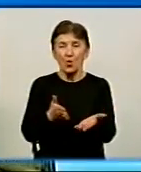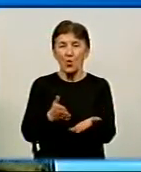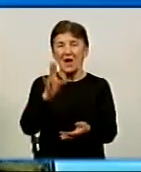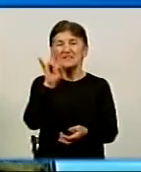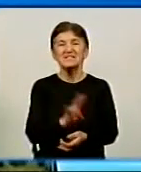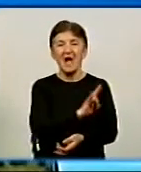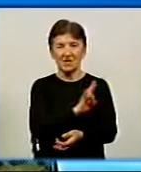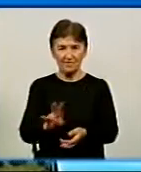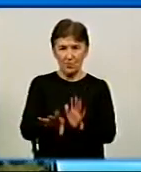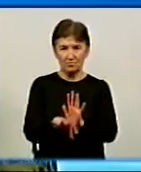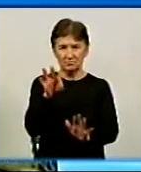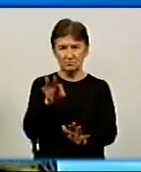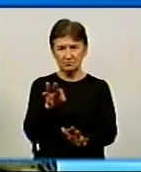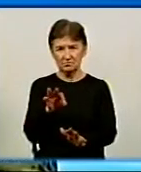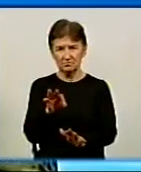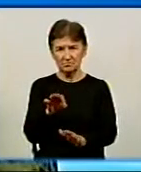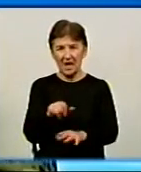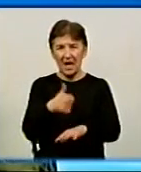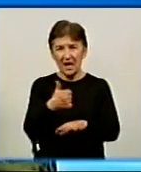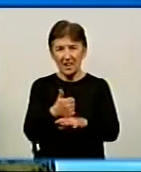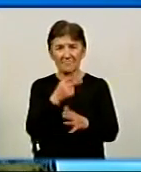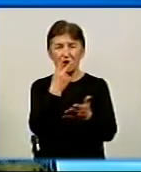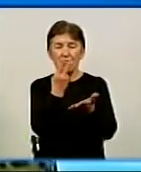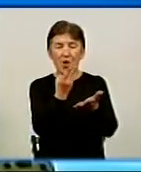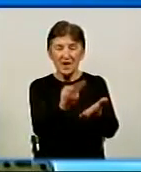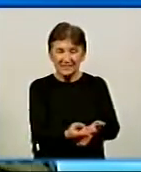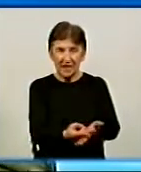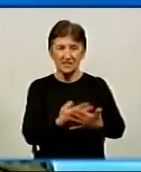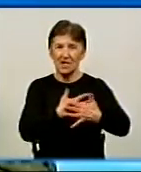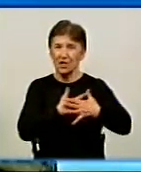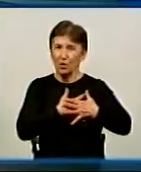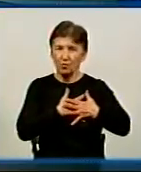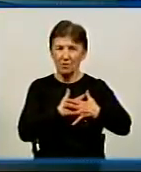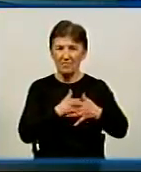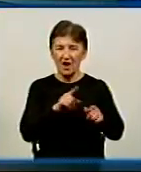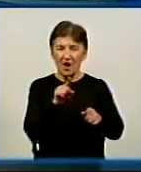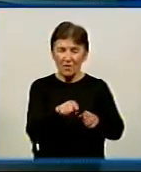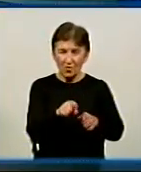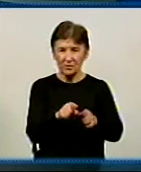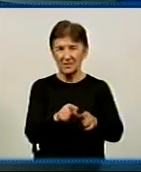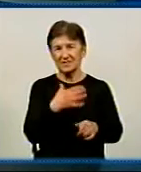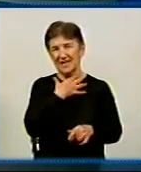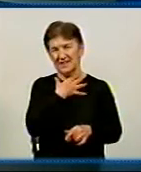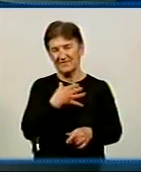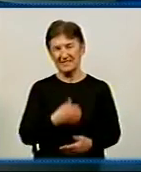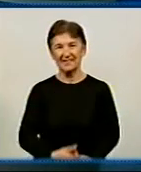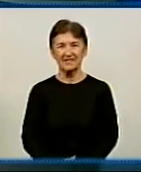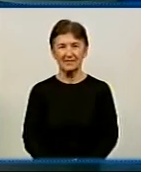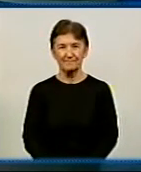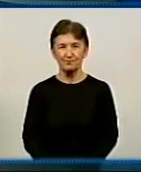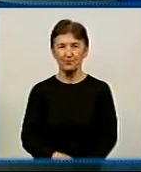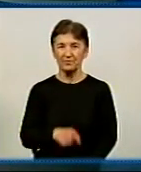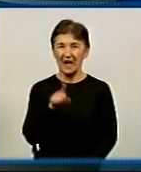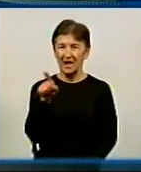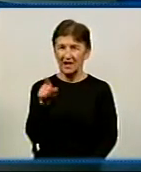головне нам привести любов, показати Україні, з цього зараз якраз дефіцит. Валерій, ви сказали у Кам